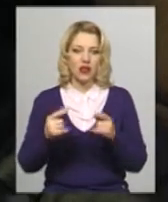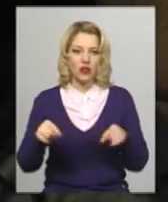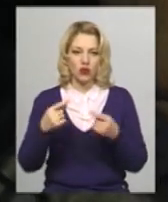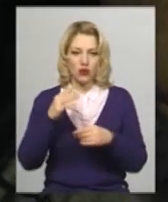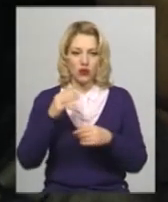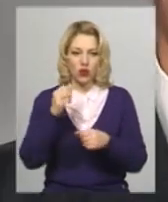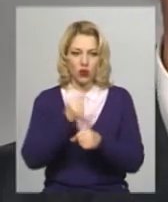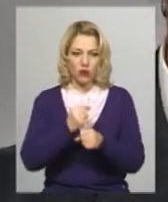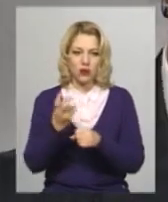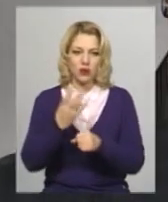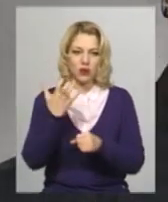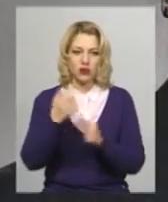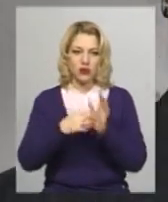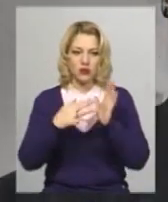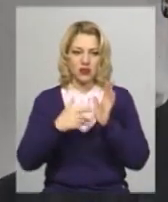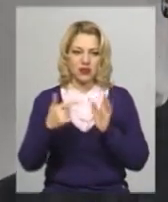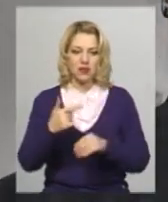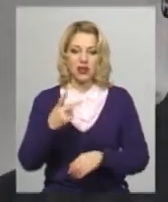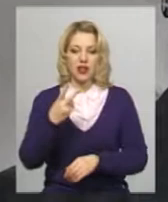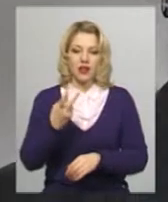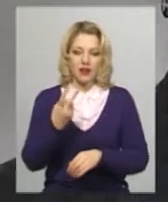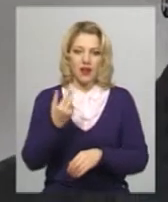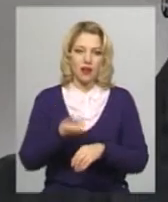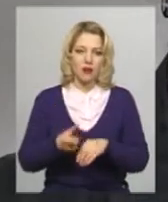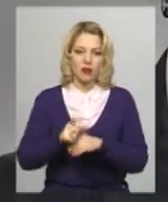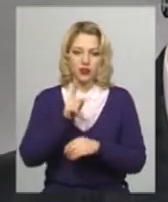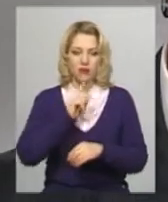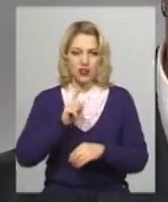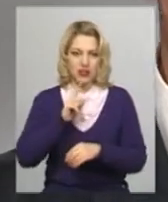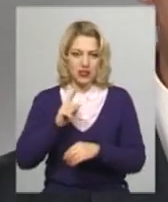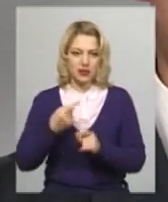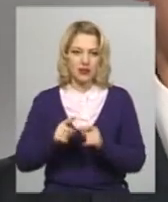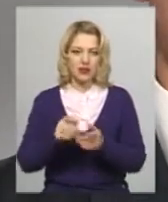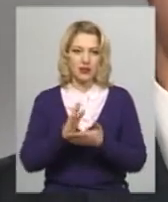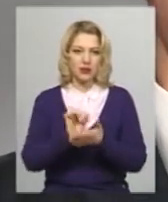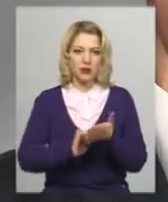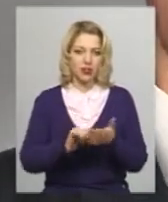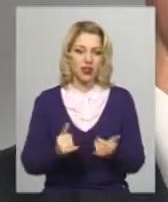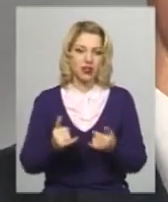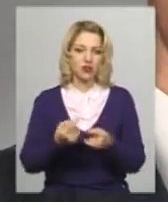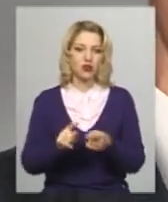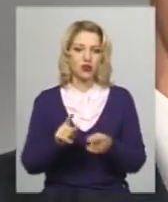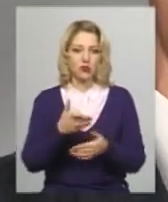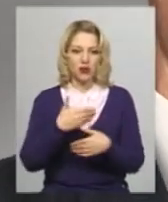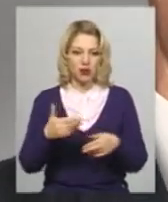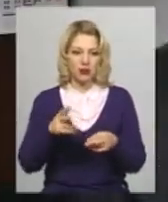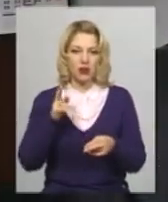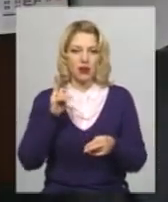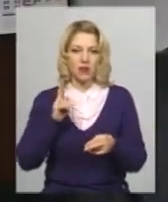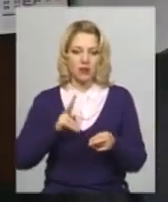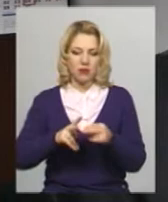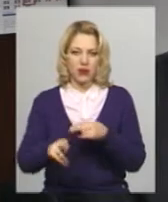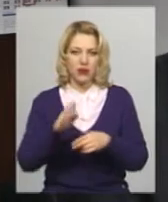518 гривень. Два і більше місяці, це вже є, скажімо, причина для того, щоб нам припинити водопостачання.